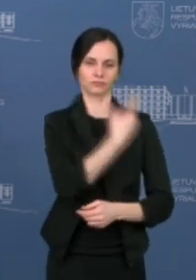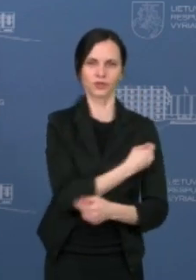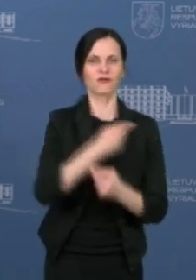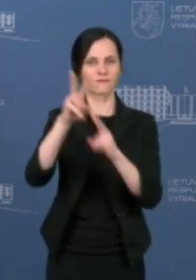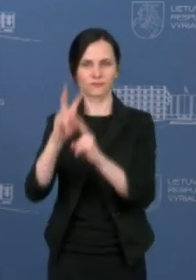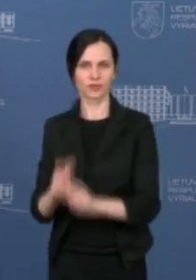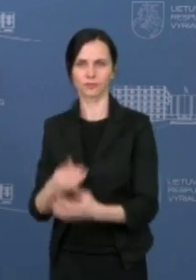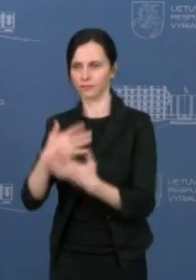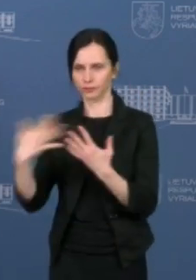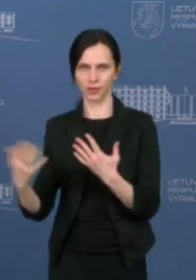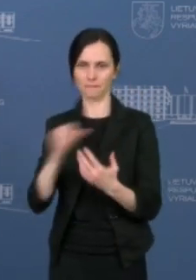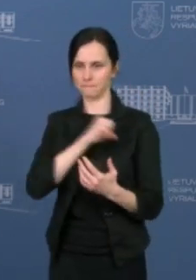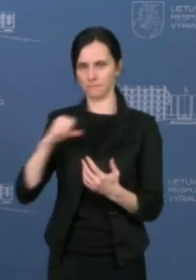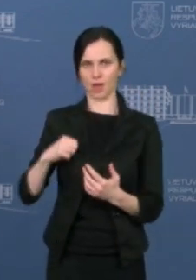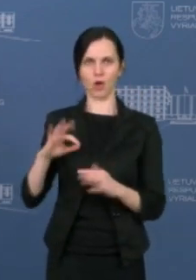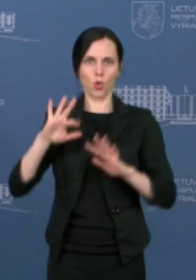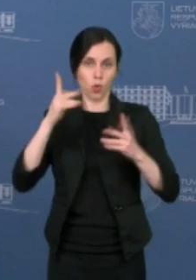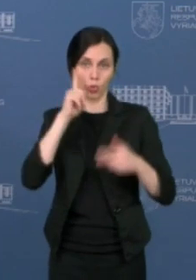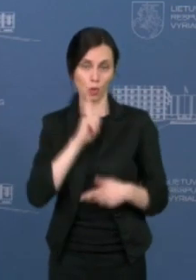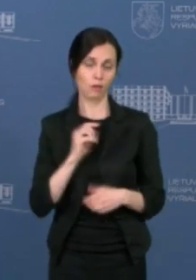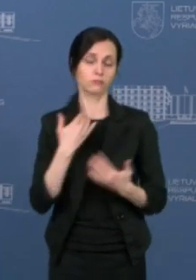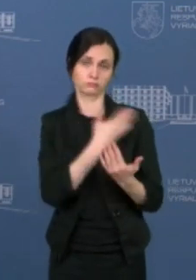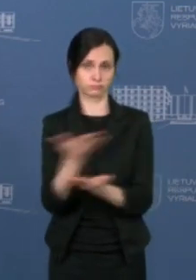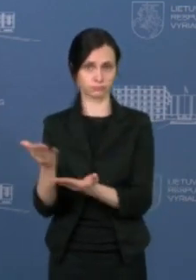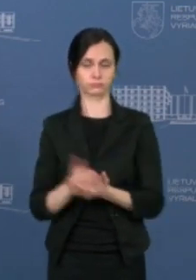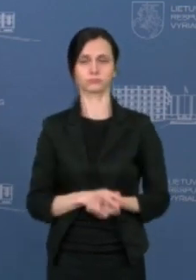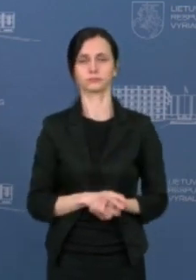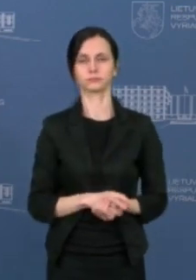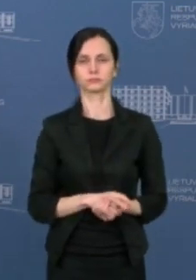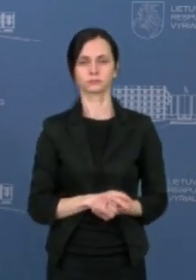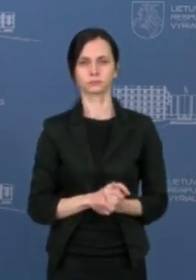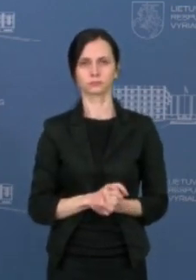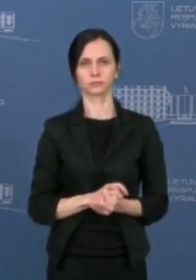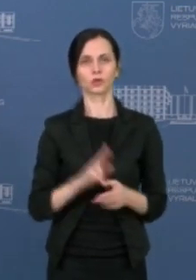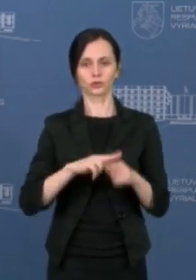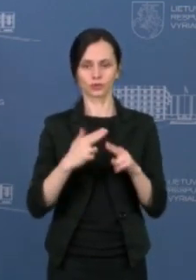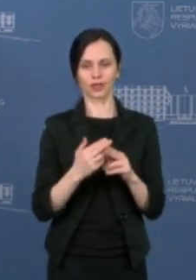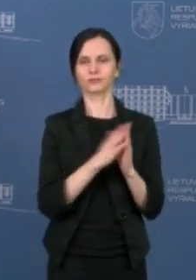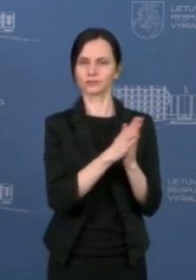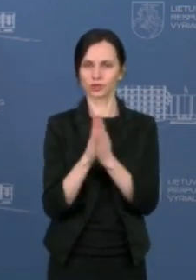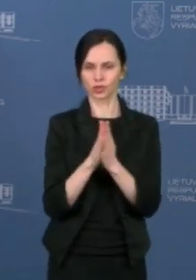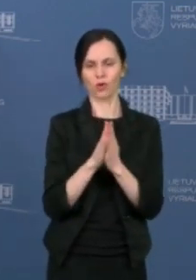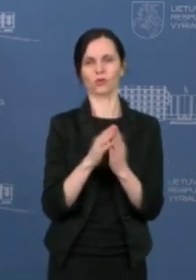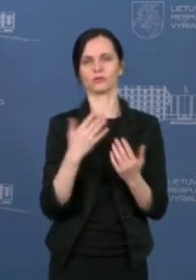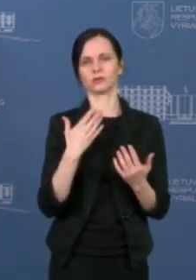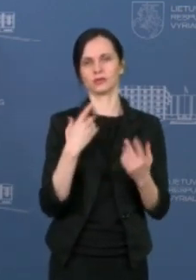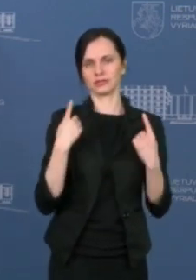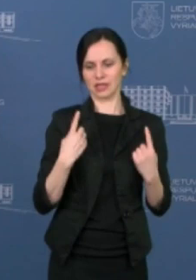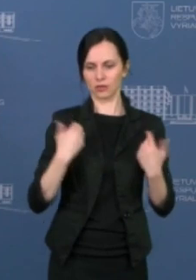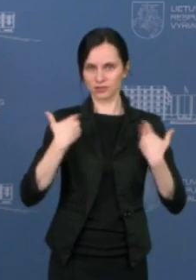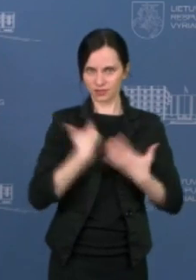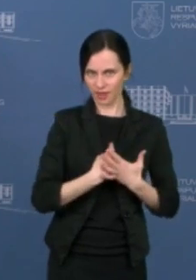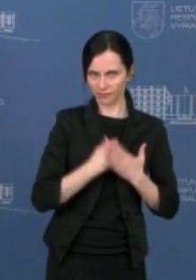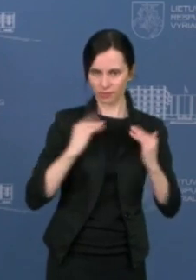tyrimai yra tik savanoriški, bet labai kviečiame saugoti ir save, ir saugoti